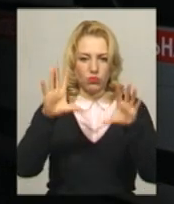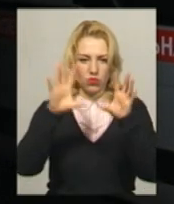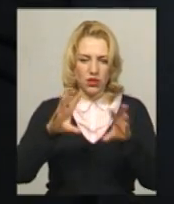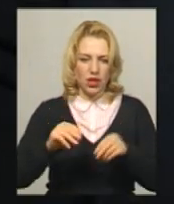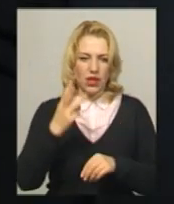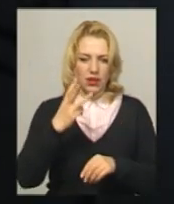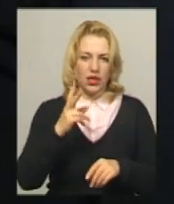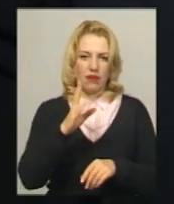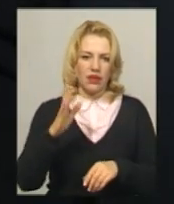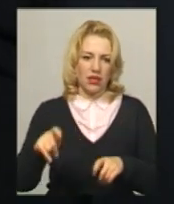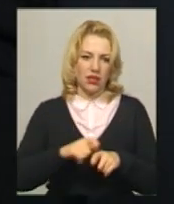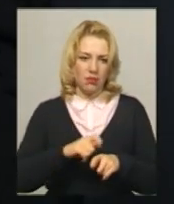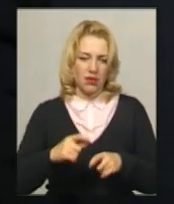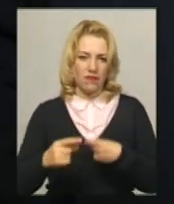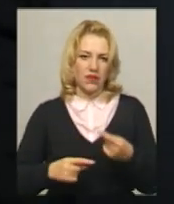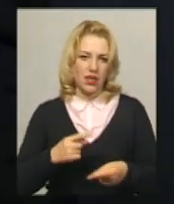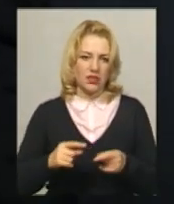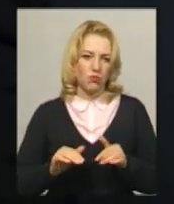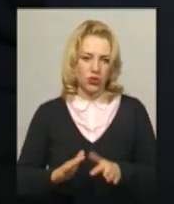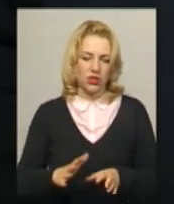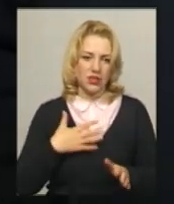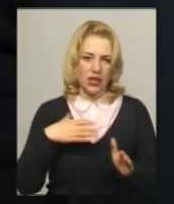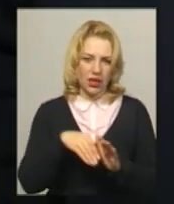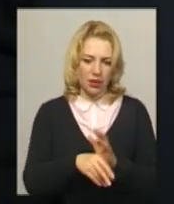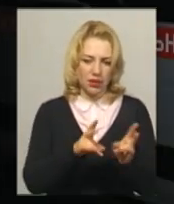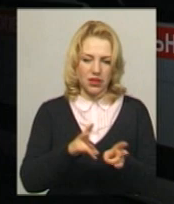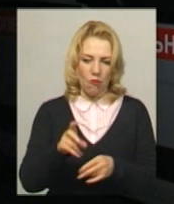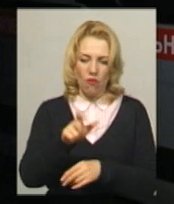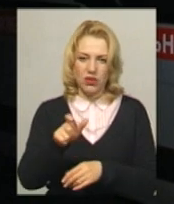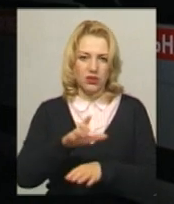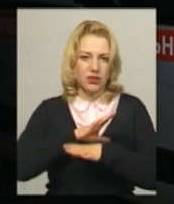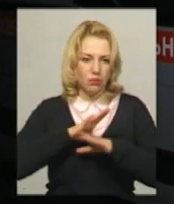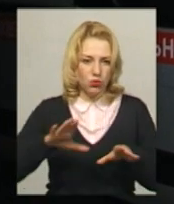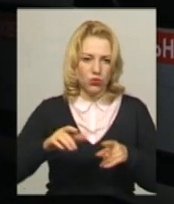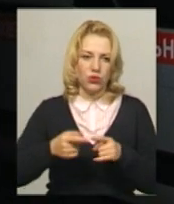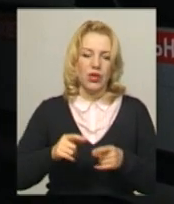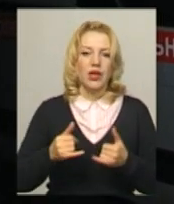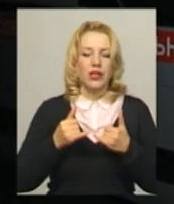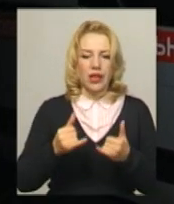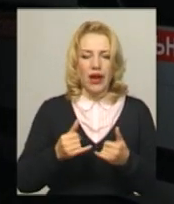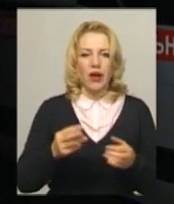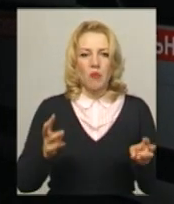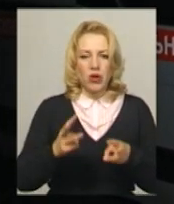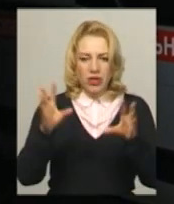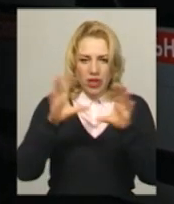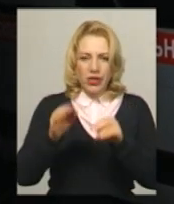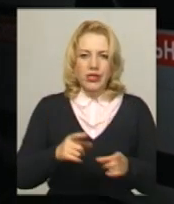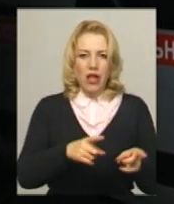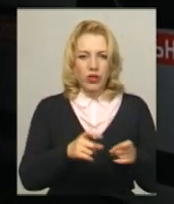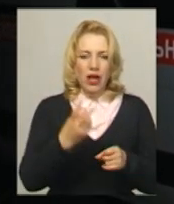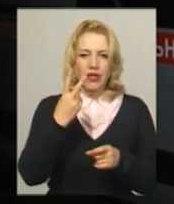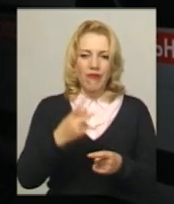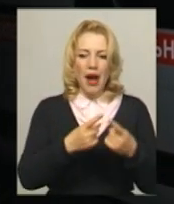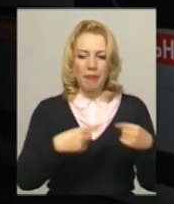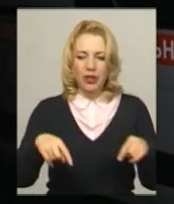метри квадратних. Внаслідок події загиблих та травмованих не було. Для гасіння пожежі залучалося два підрозділи